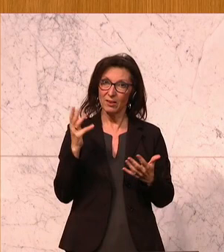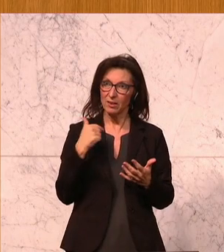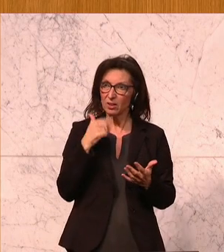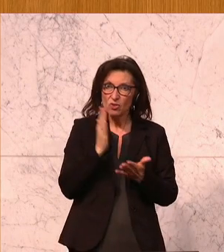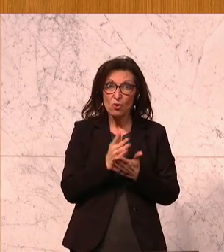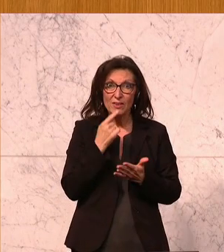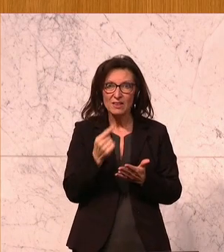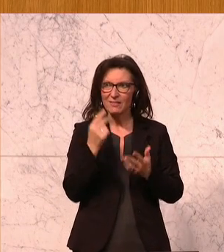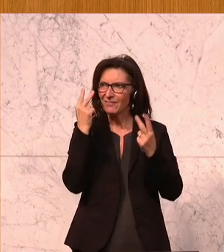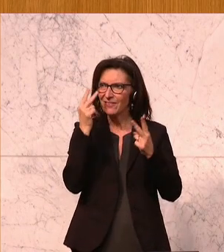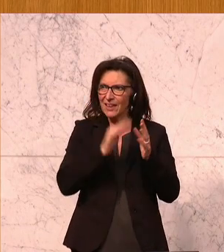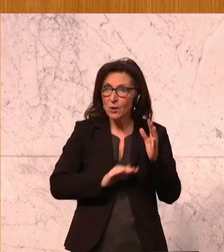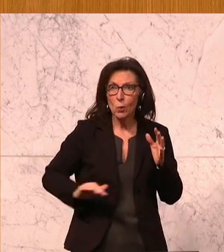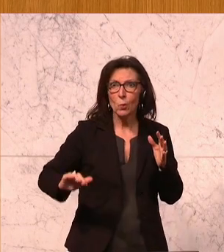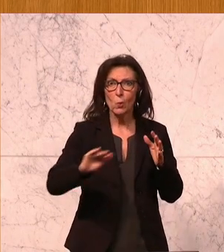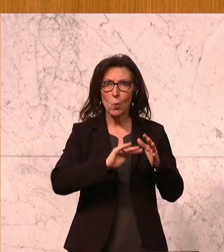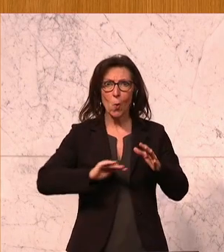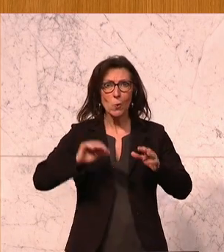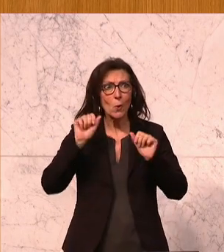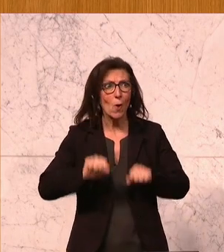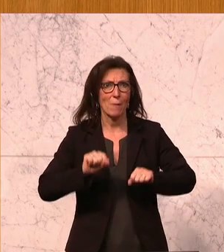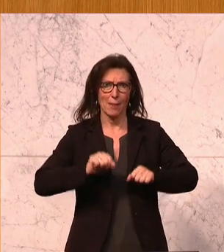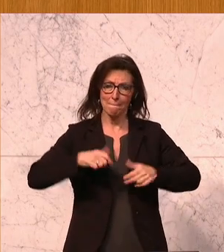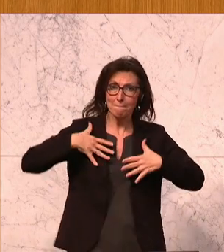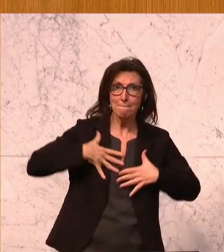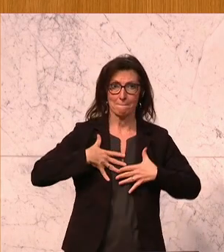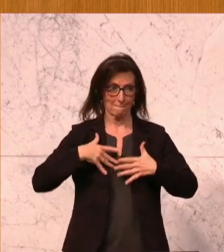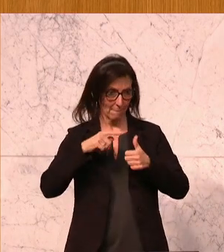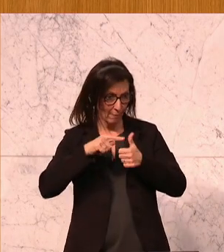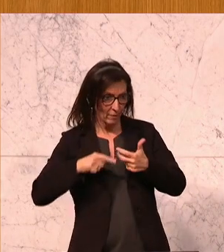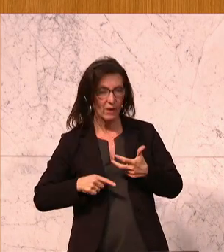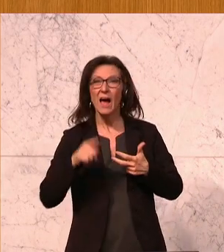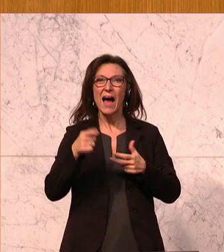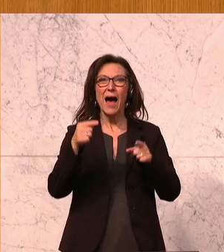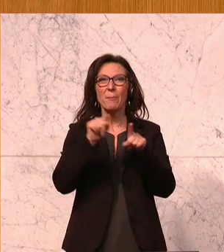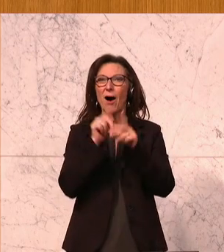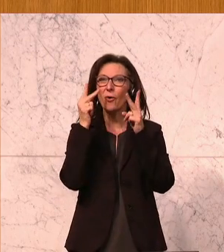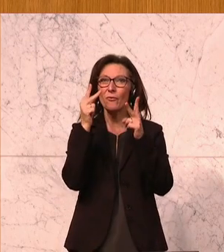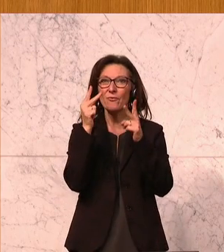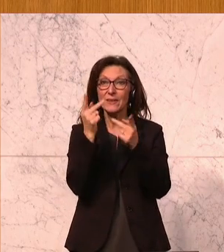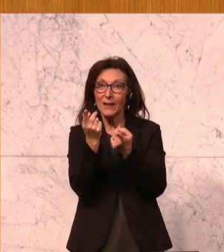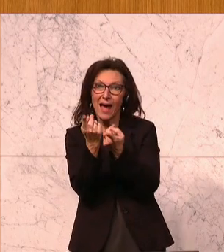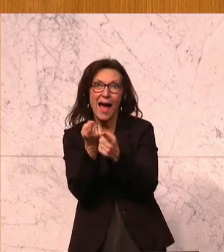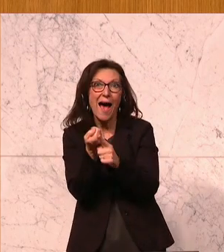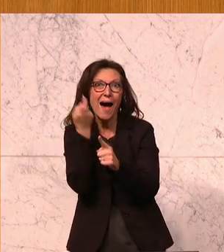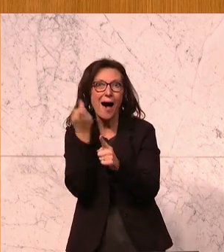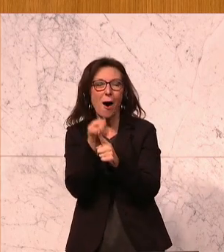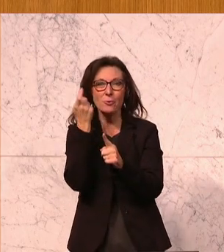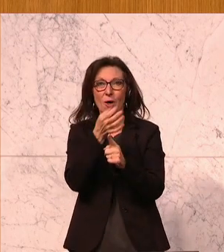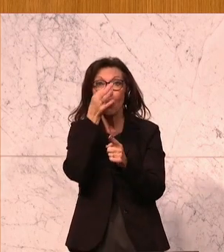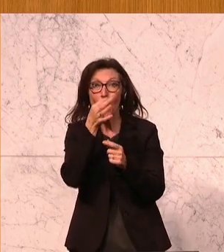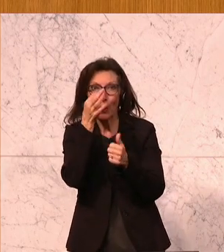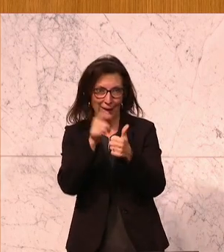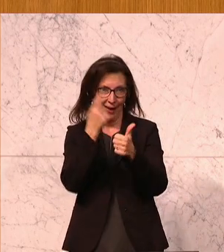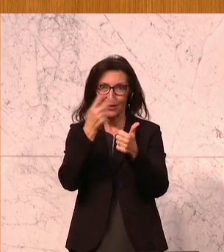habe, um nötige Grundfertigkeiten. Aber es geht doch vor allem auch um eines, Leidenschaft zu wecken, Neugier zu wecken, Talente